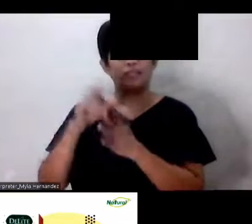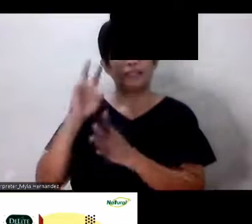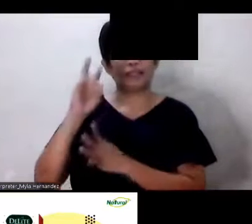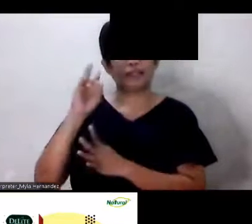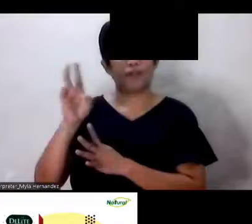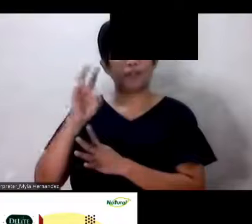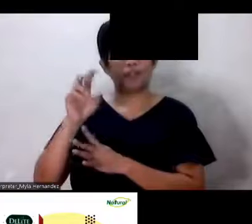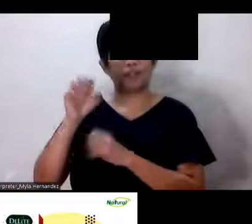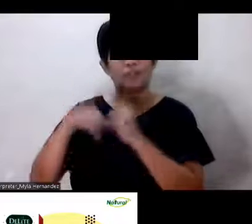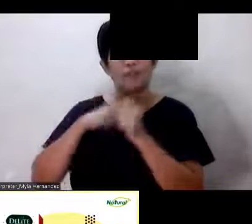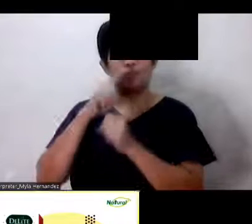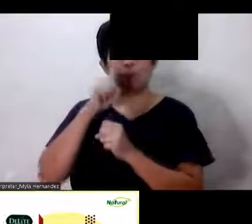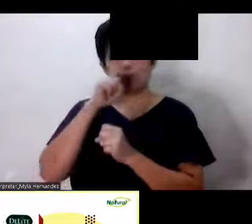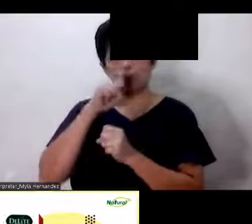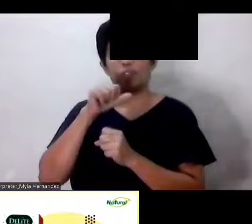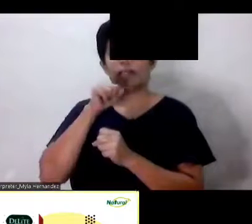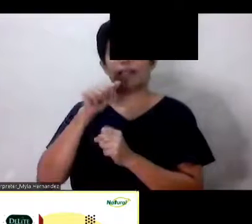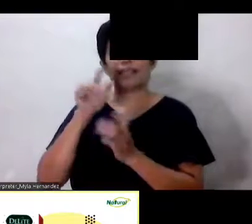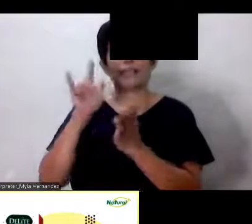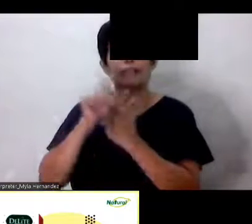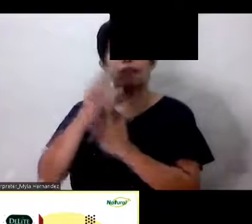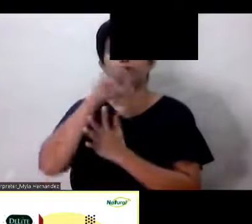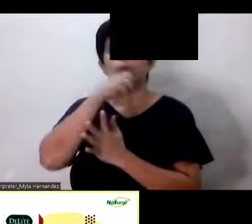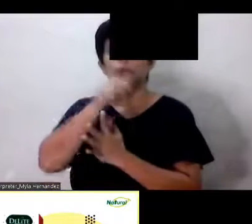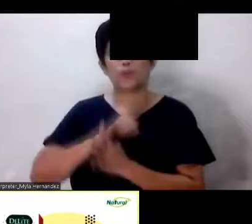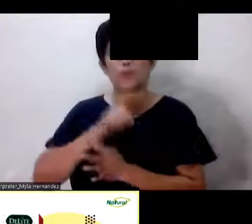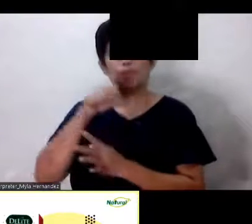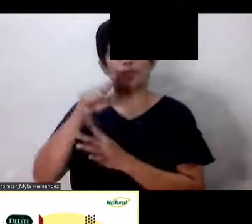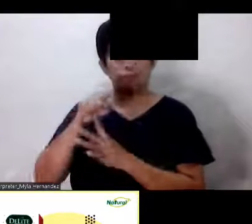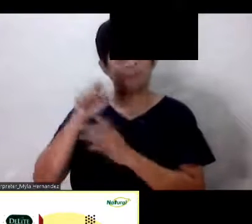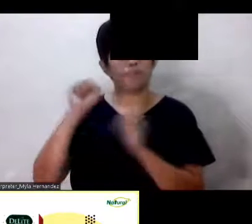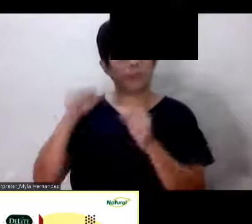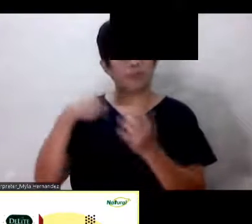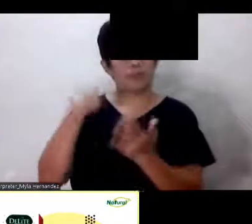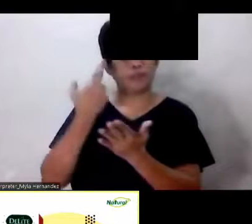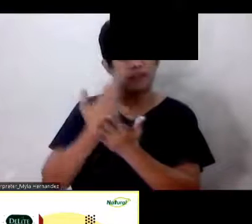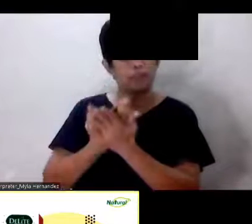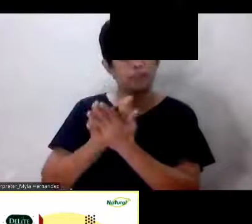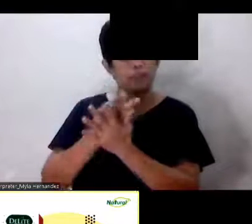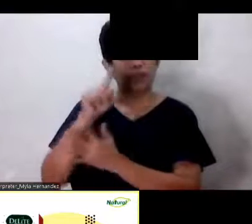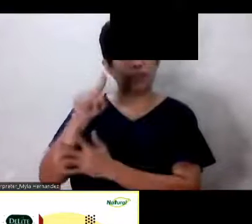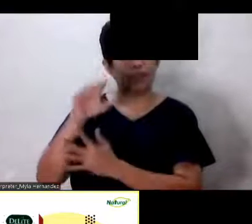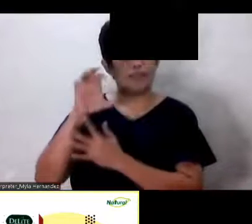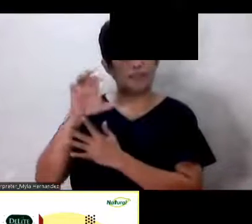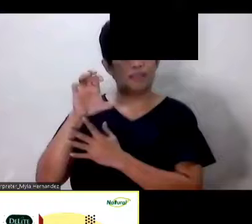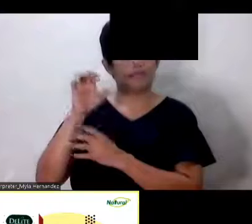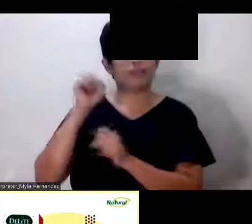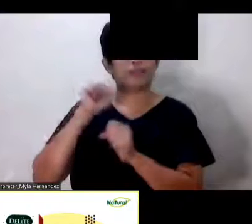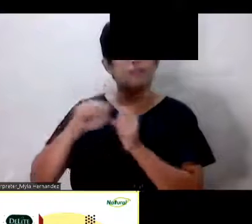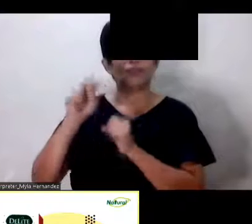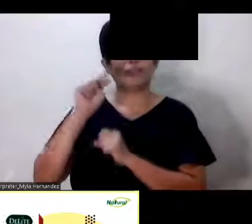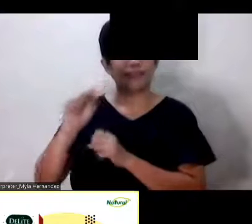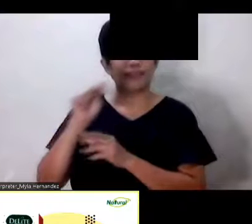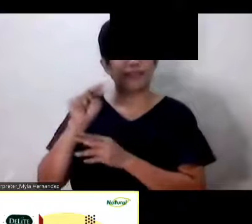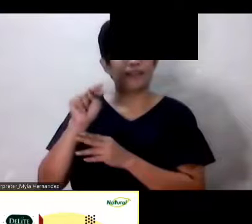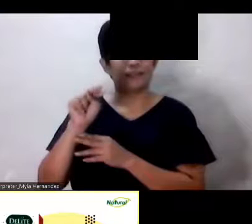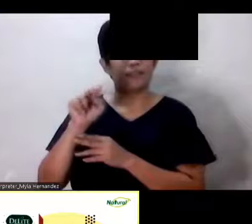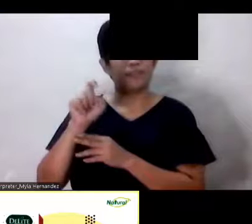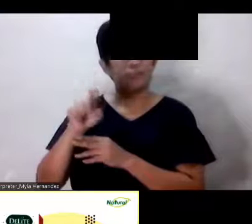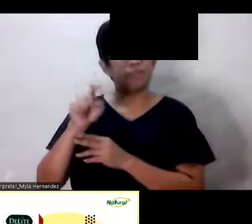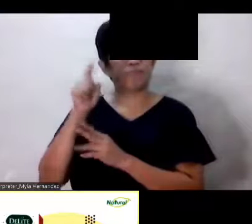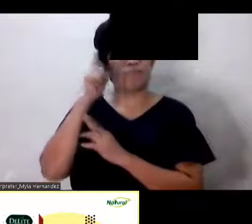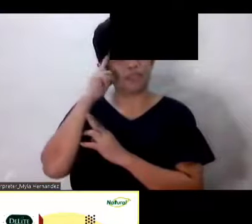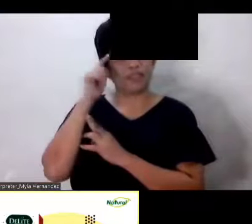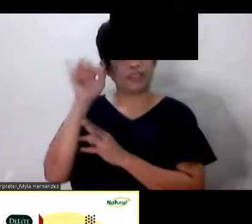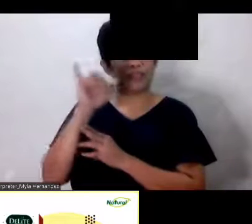old Is not that old Okay Pwede pa siyang umabot ng 100 Okay So, kailangan Dapat isipin